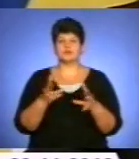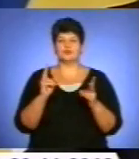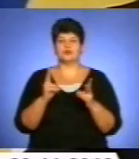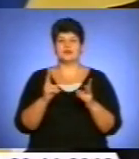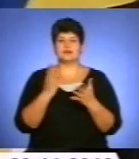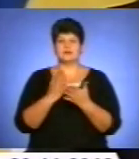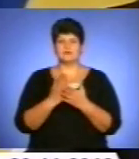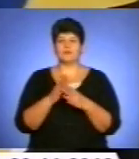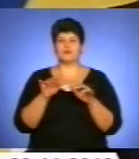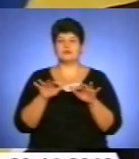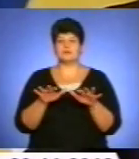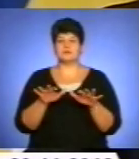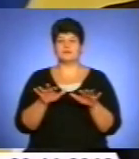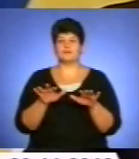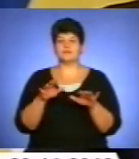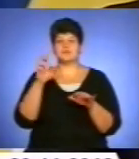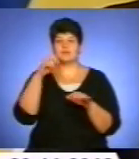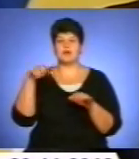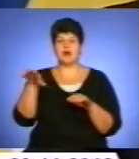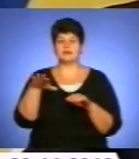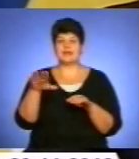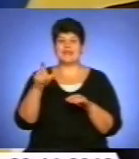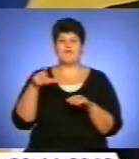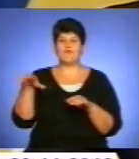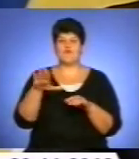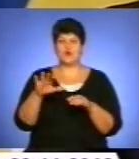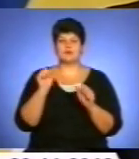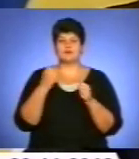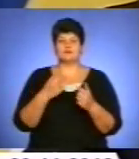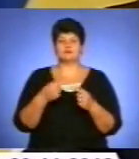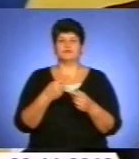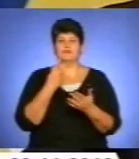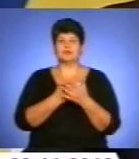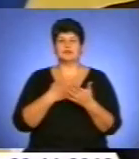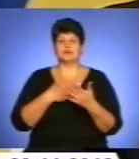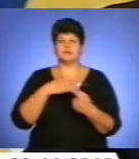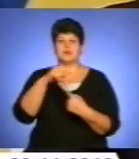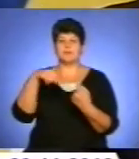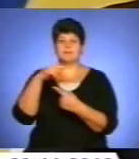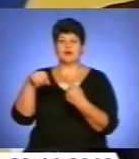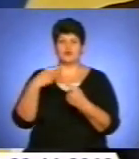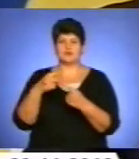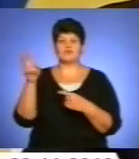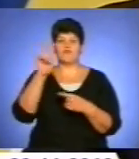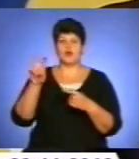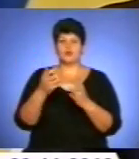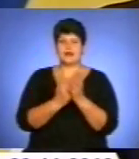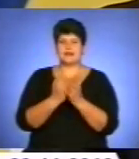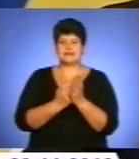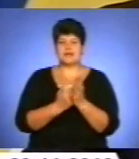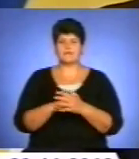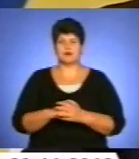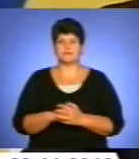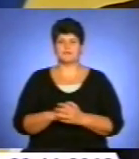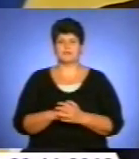Європи, відражається на нашому торговому бороті, на наших валютних резервах. І,